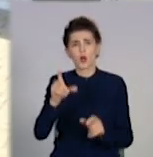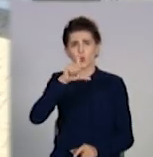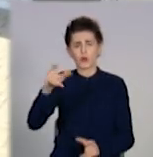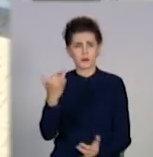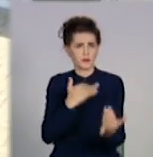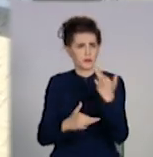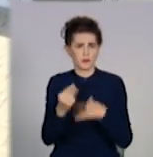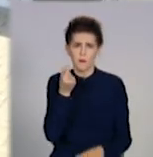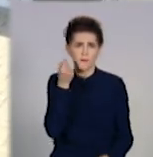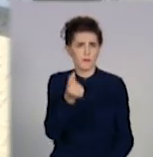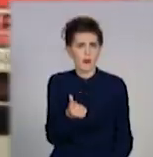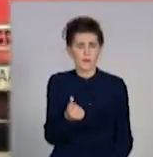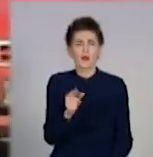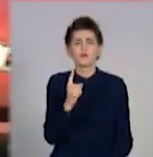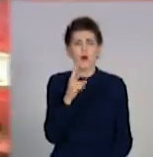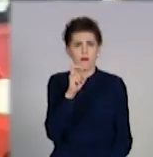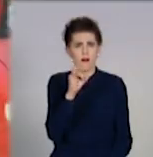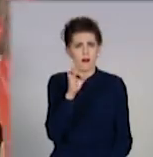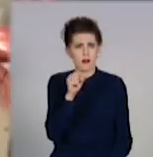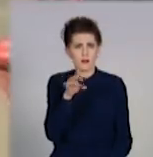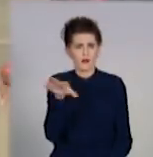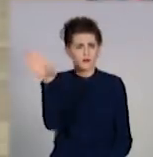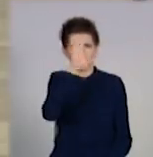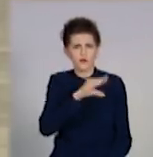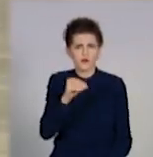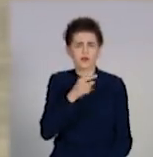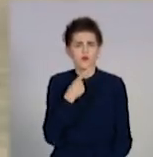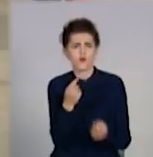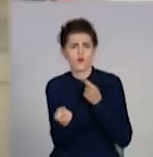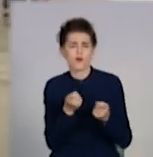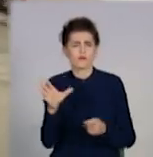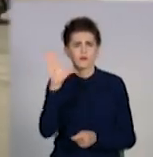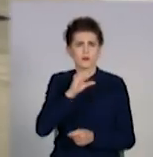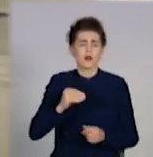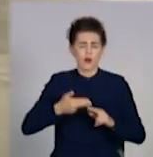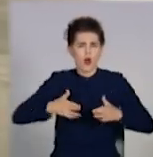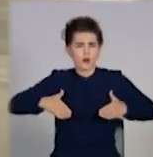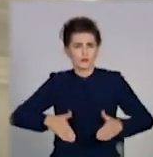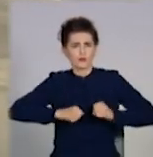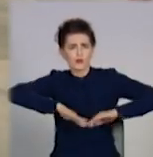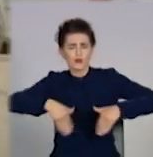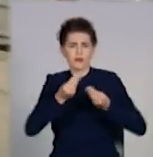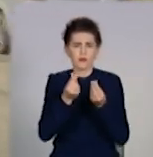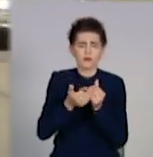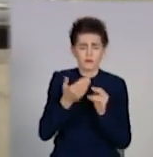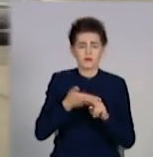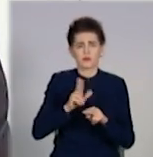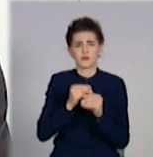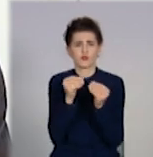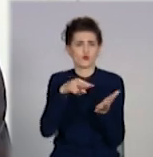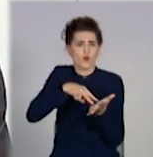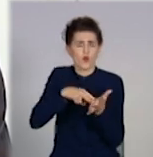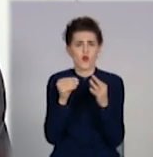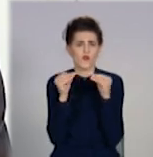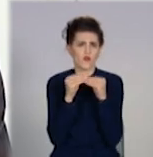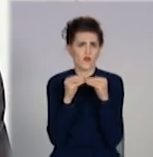небагато. Карантин збустошує гаманці багатьох підприємців. Звернень у рази менше. То й ціни старі. Був